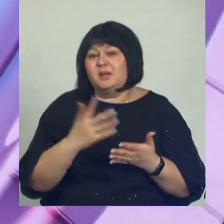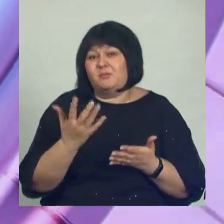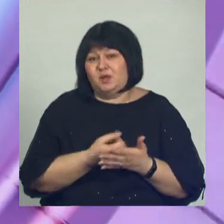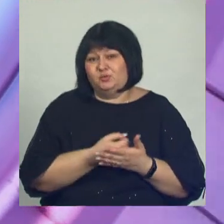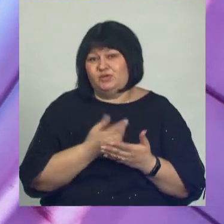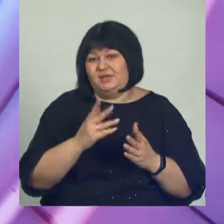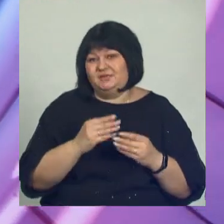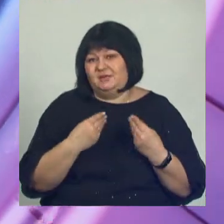усилия и немного любви..Егорова